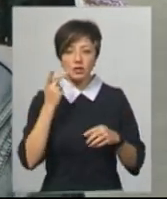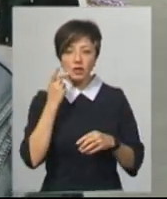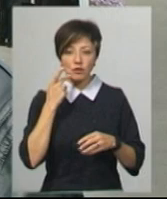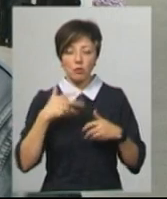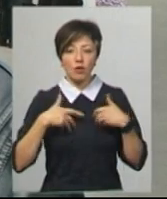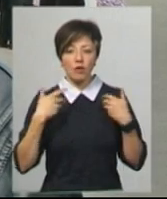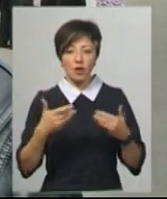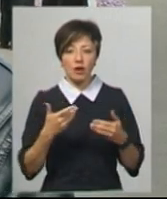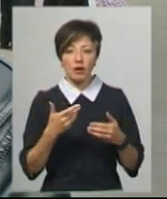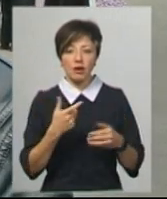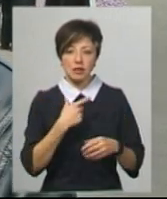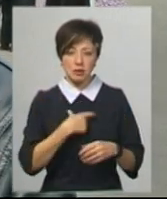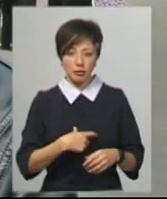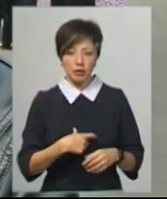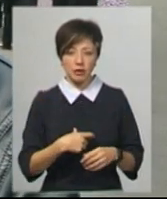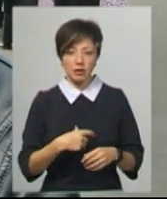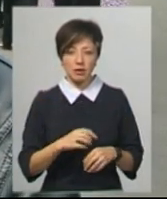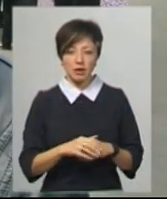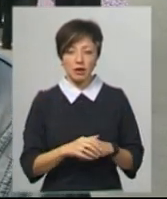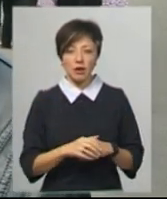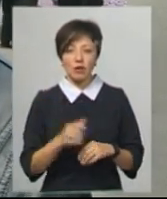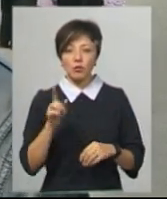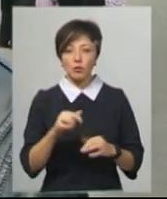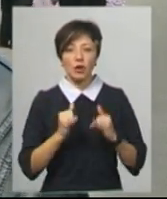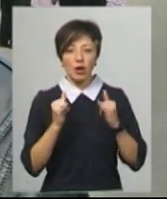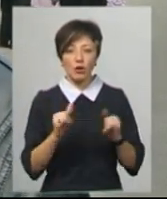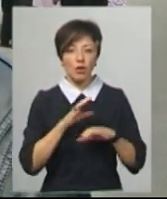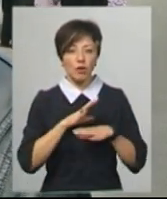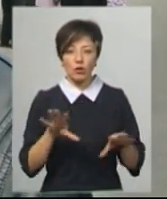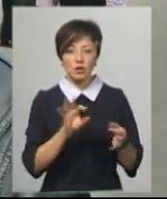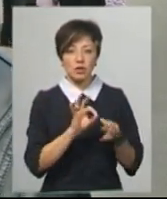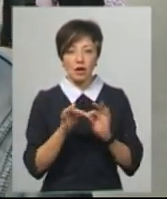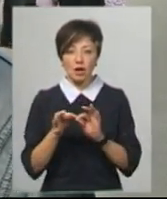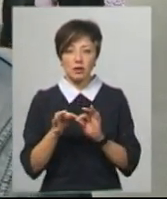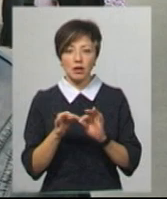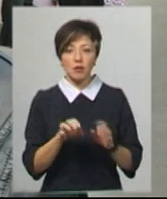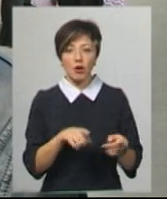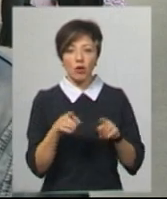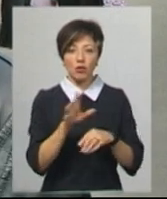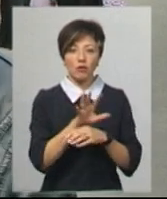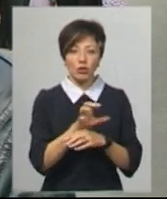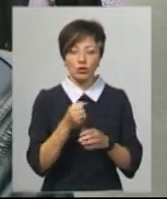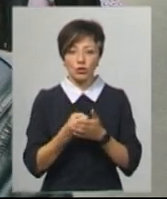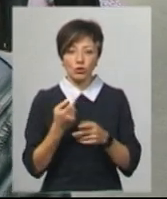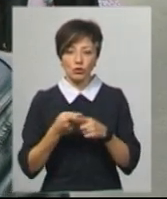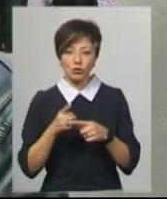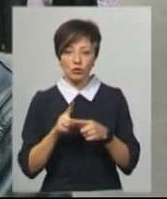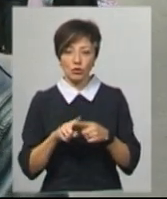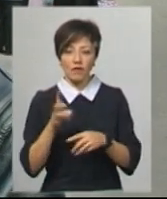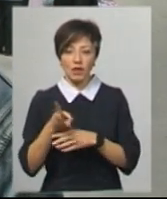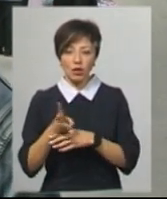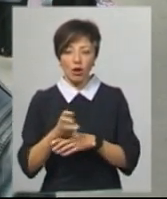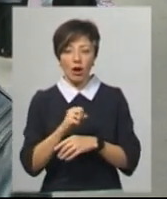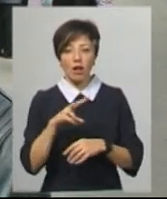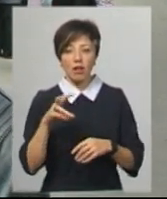проявляє у себе. Тому для нього не було складності переходу від фотографії до цього самого. Але